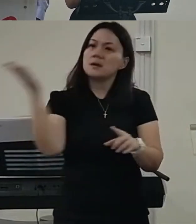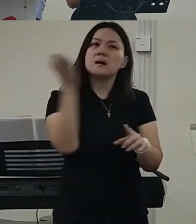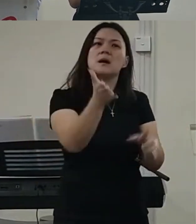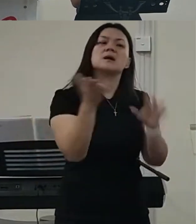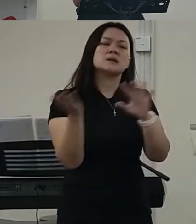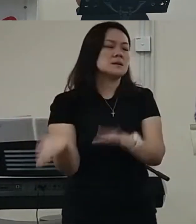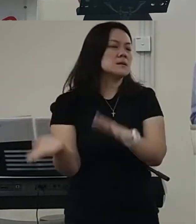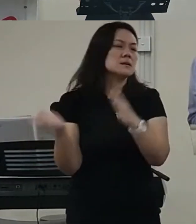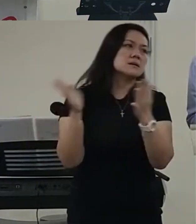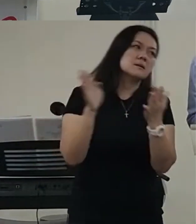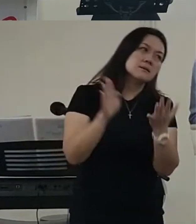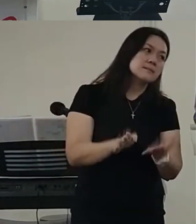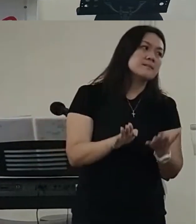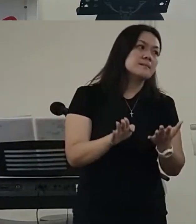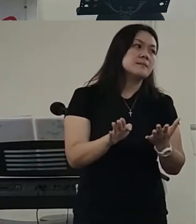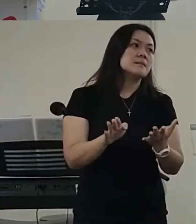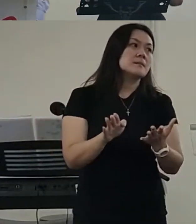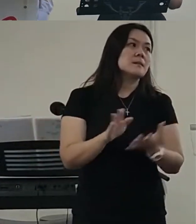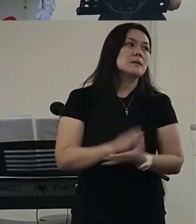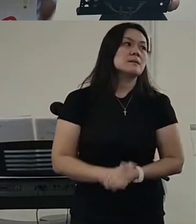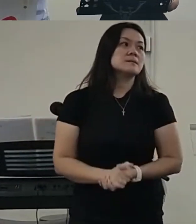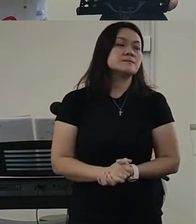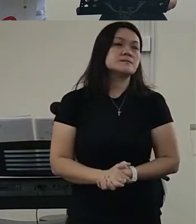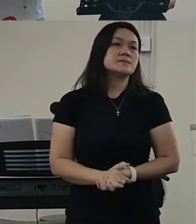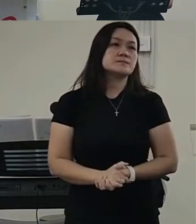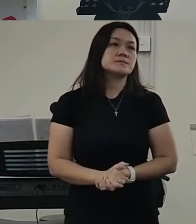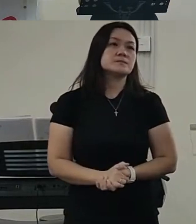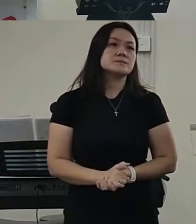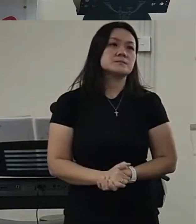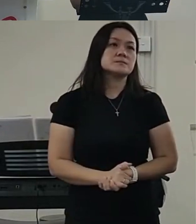来呢好像活着的但是呢你其实是死的